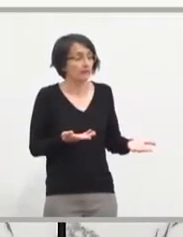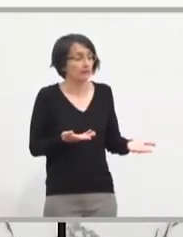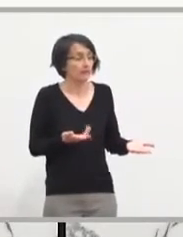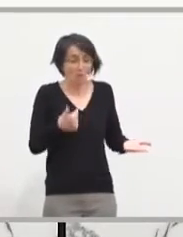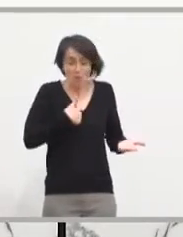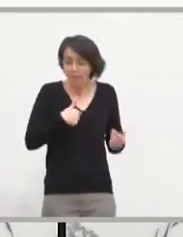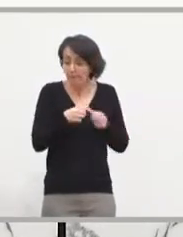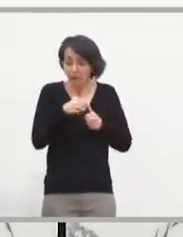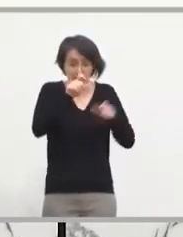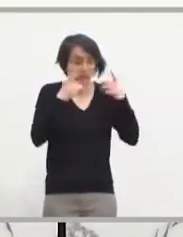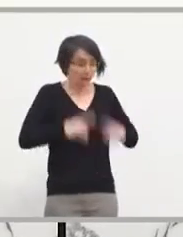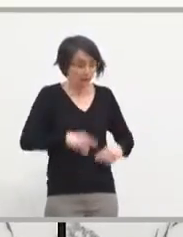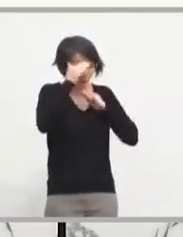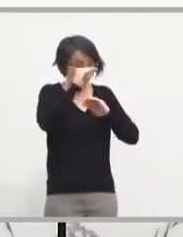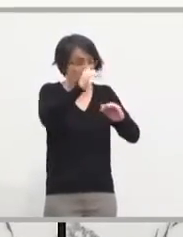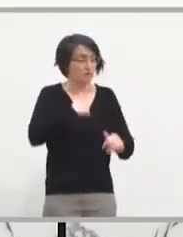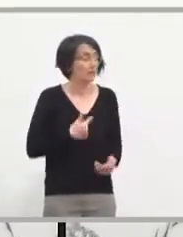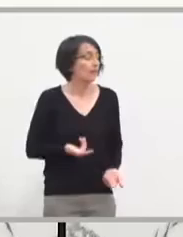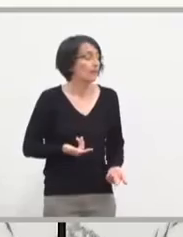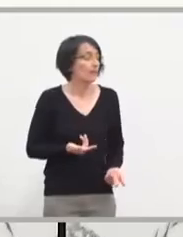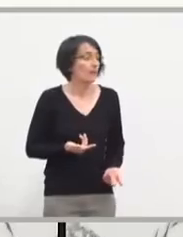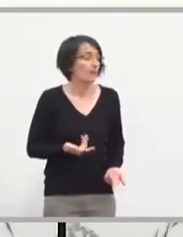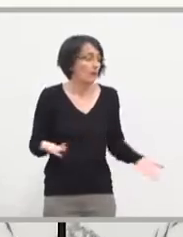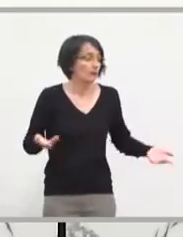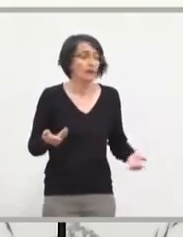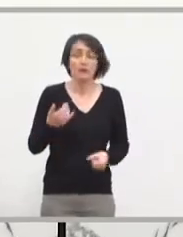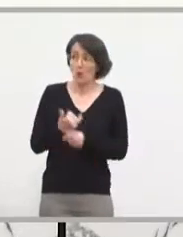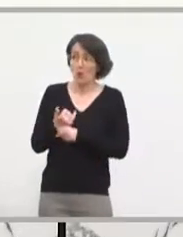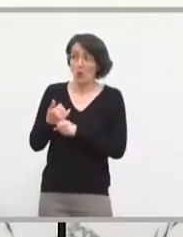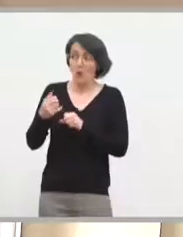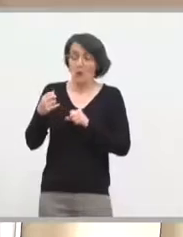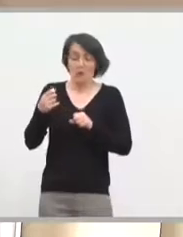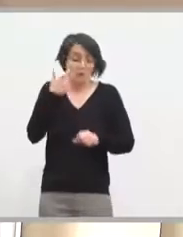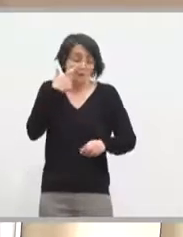fais confiance aux députés. Voilà. Bon, écoutez, on verra.